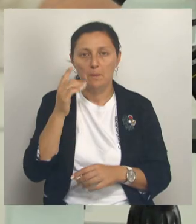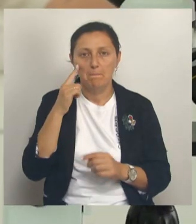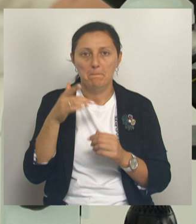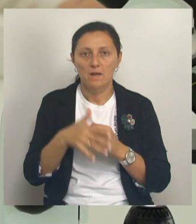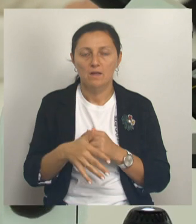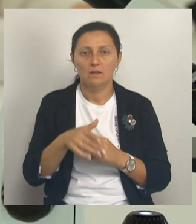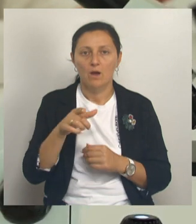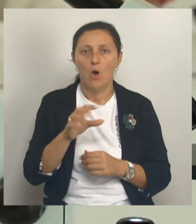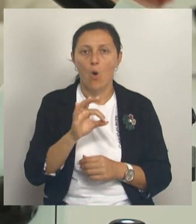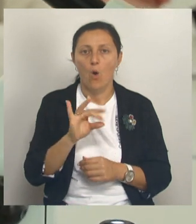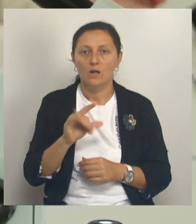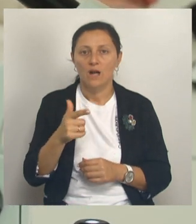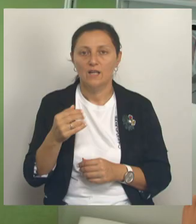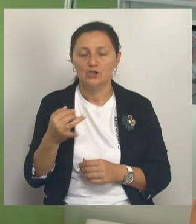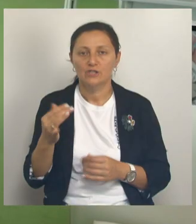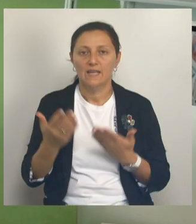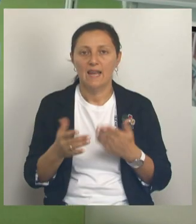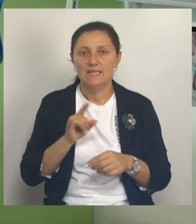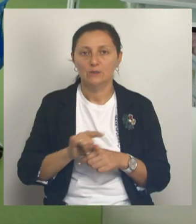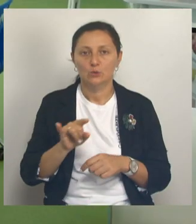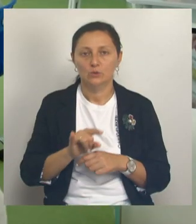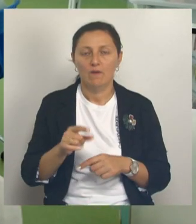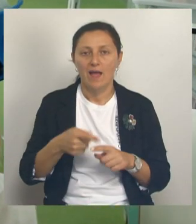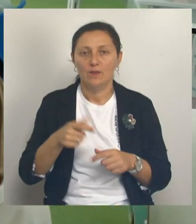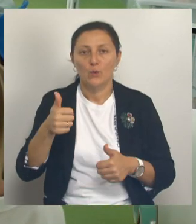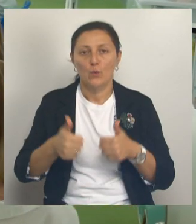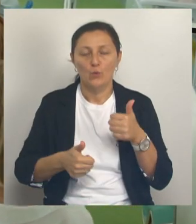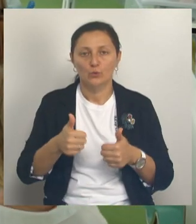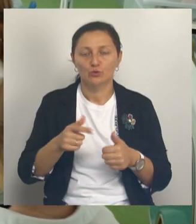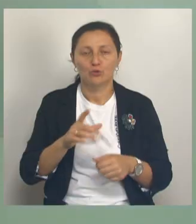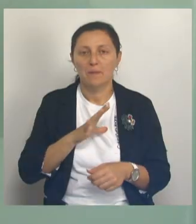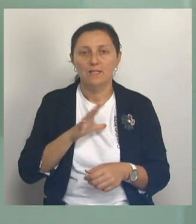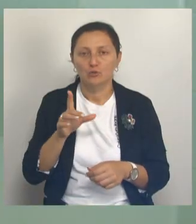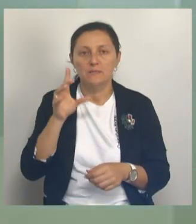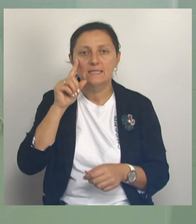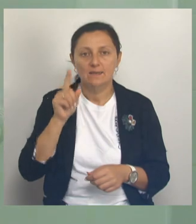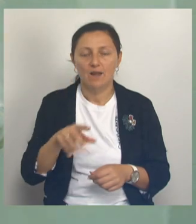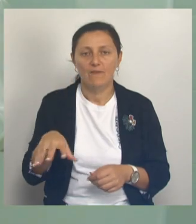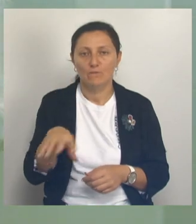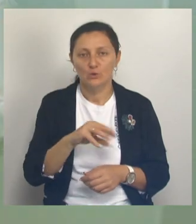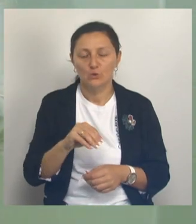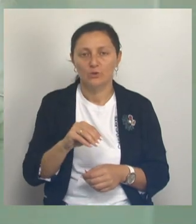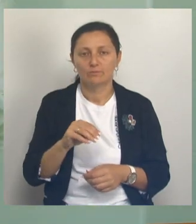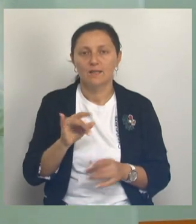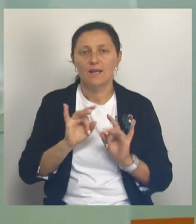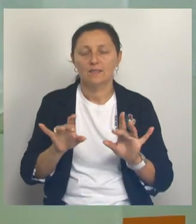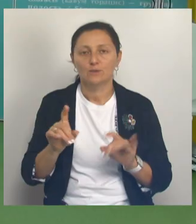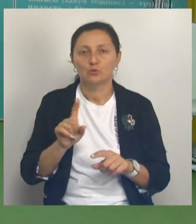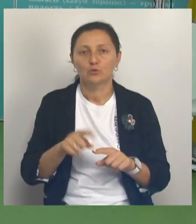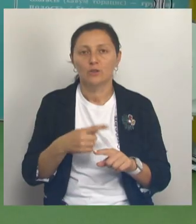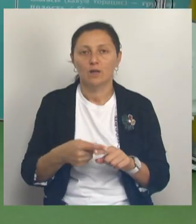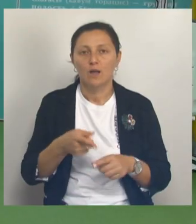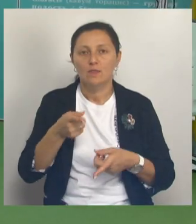органический продукт перед ними или искусственный. Цель конкурса – устранить такие пробелы в знаниях и рассказать о преимуществах органической